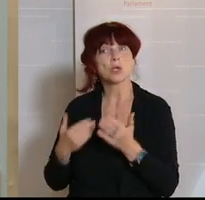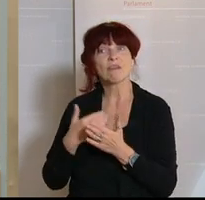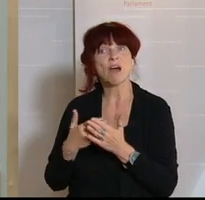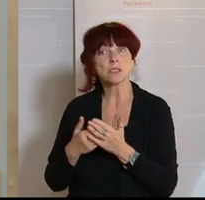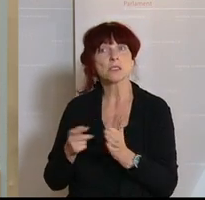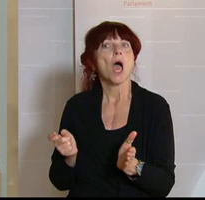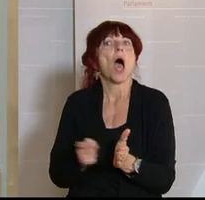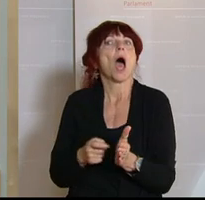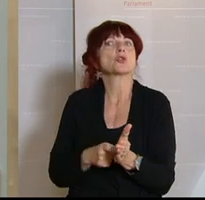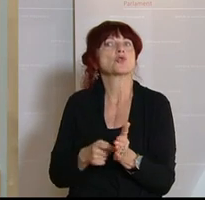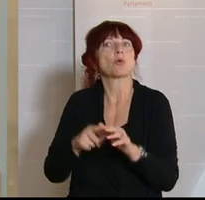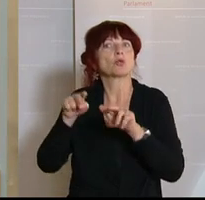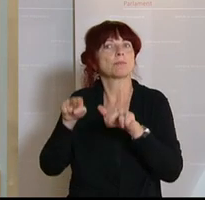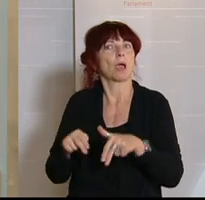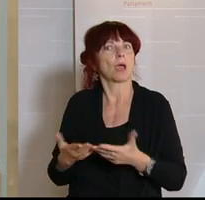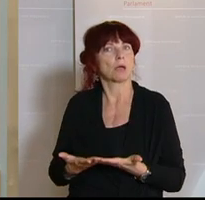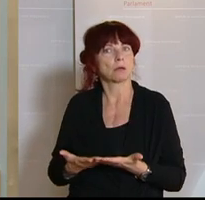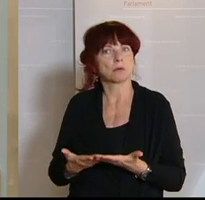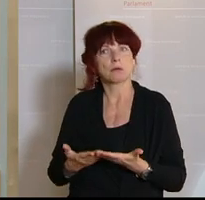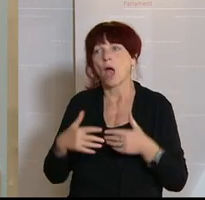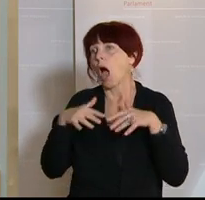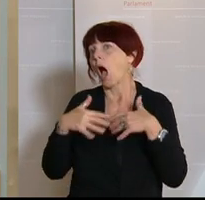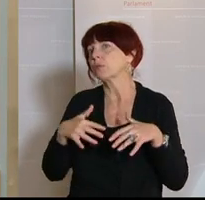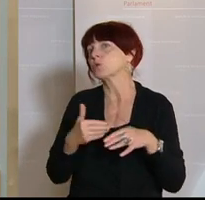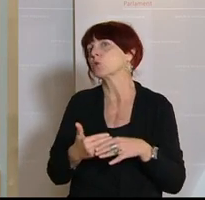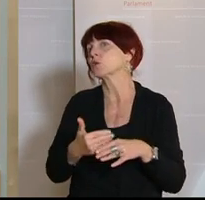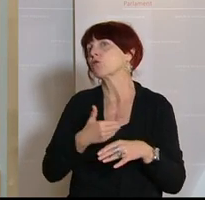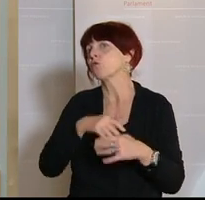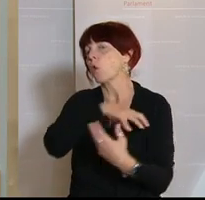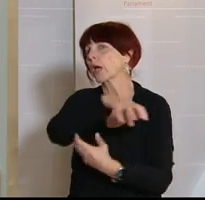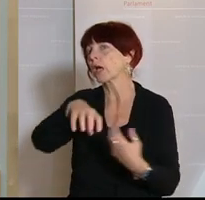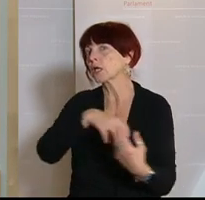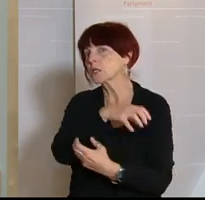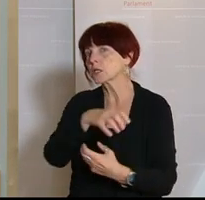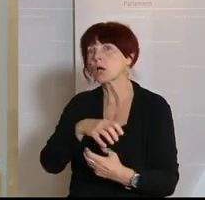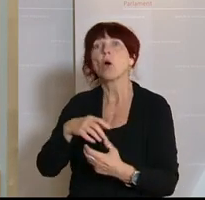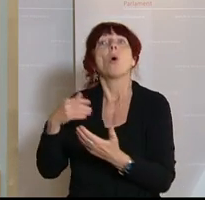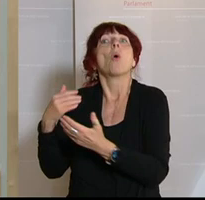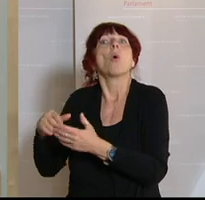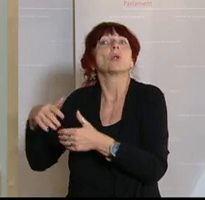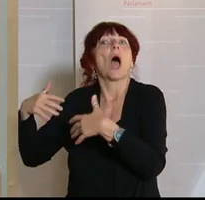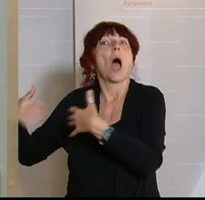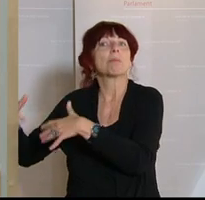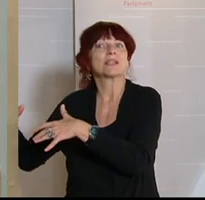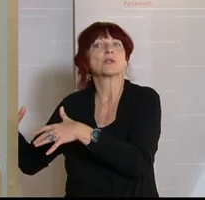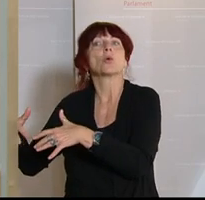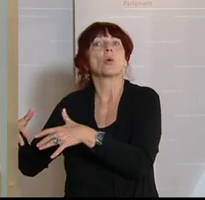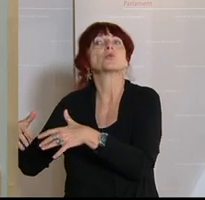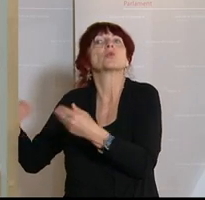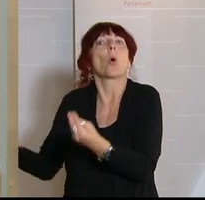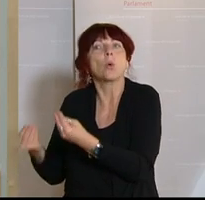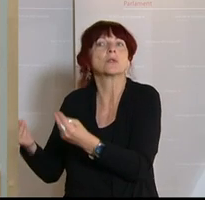werden. Sie unterscheiden in Arbeitslose vor der Krise und Arbeitslose durch die Krise. Sie lassen